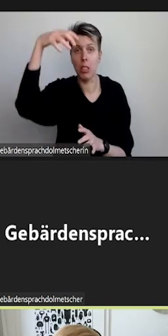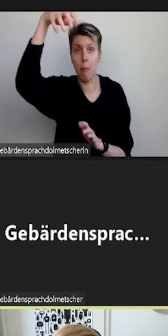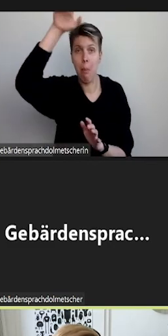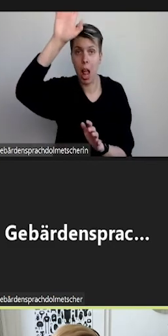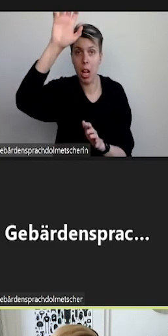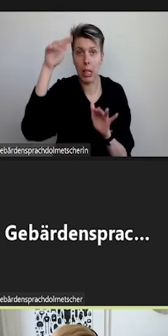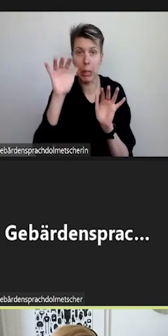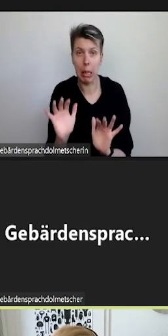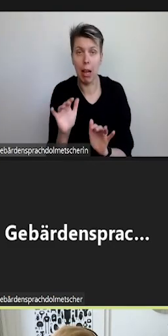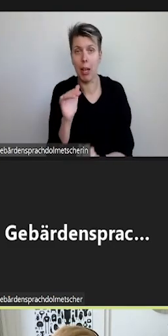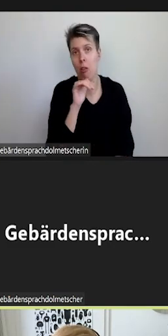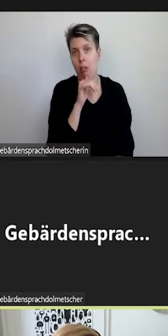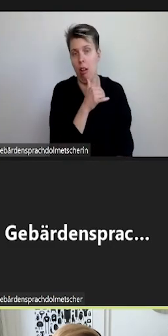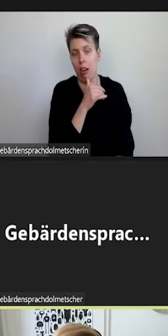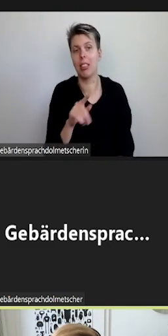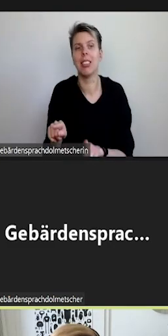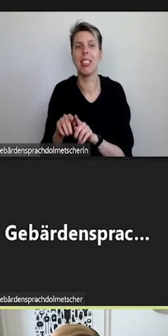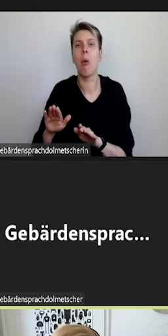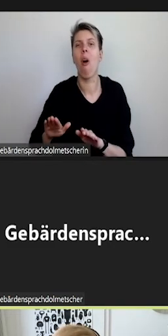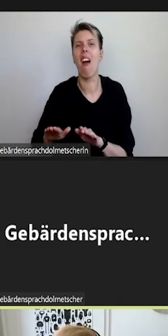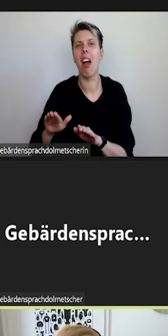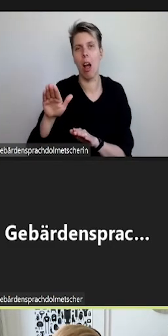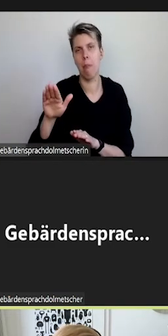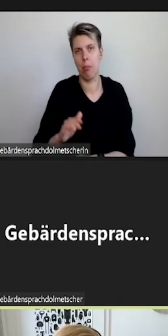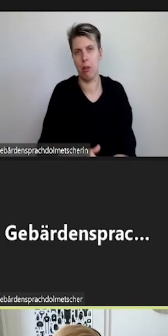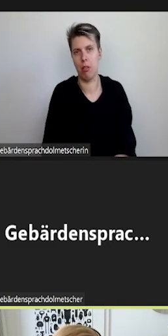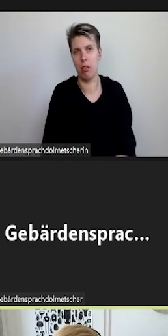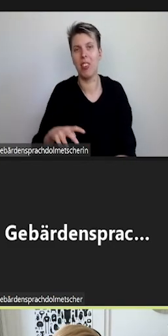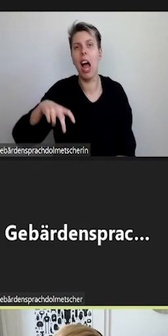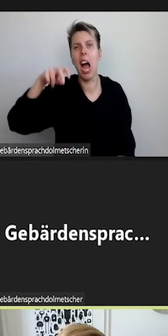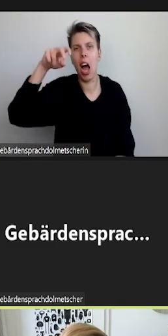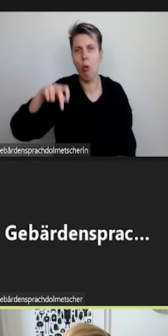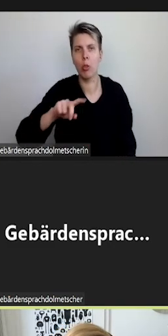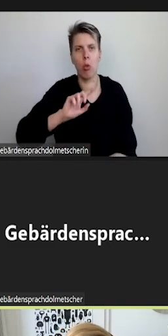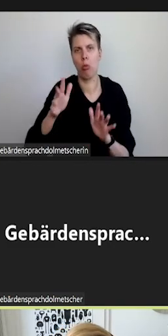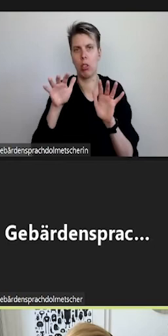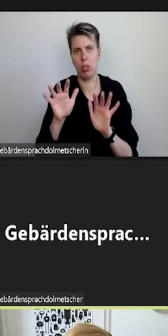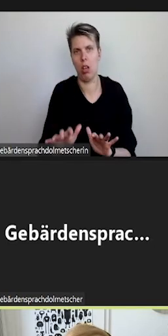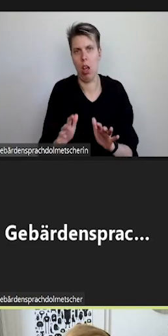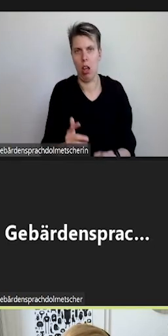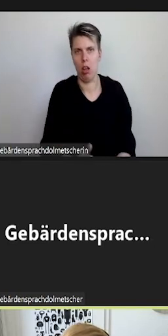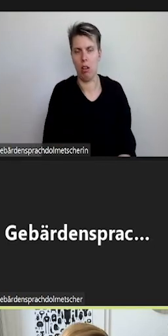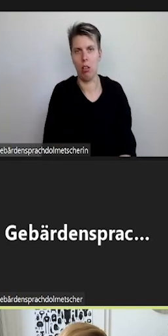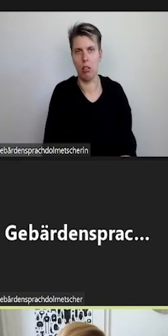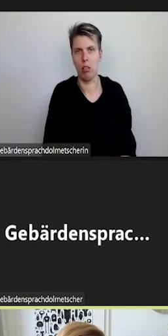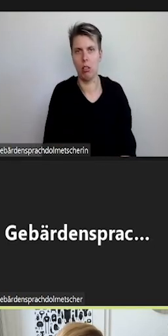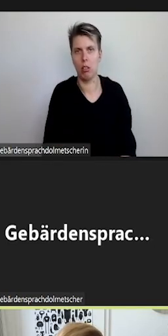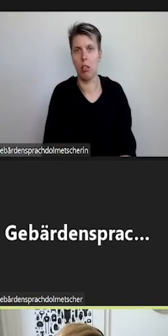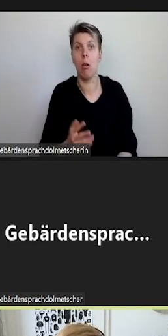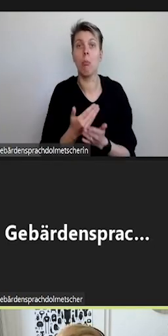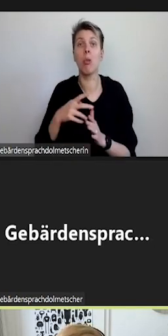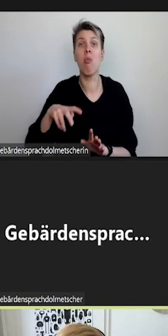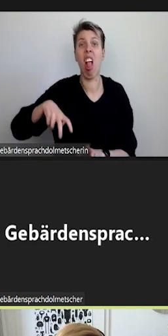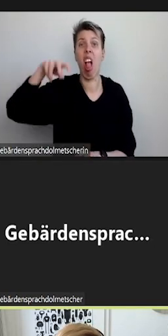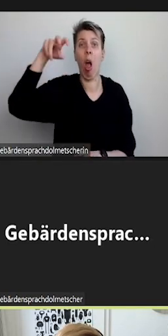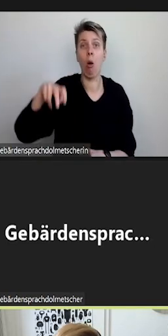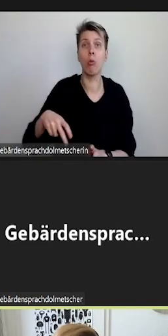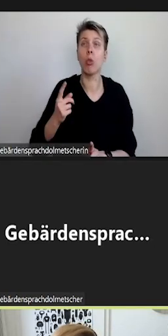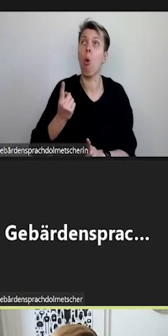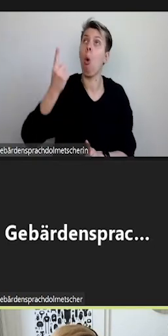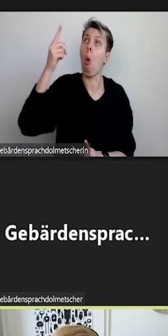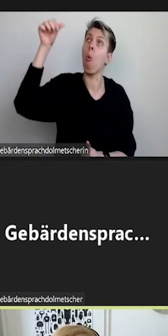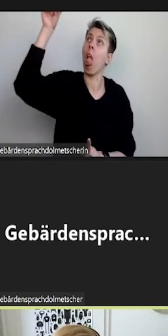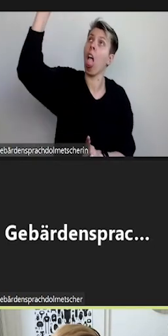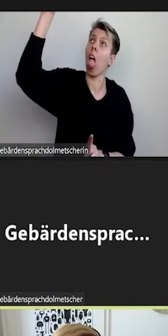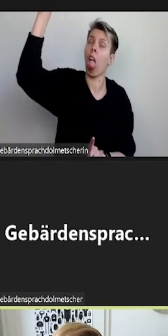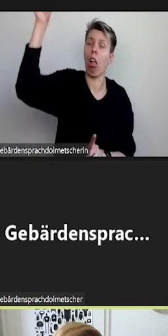Das Ganze aber auch für die Rampe und eben auch für den Aufzug im Gebäude. Also auf welcher Höhe sind die Bedienelemente, wie ist das Kabinenmaß, gibt